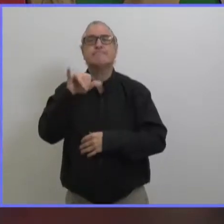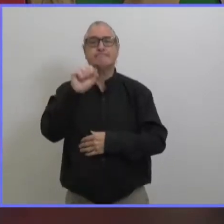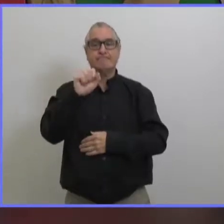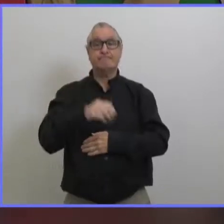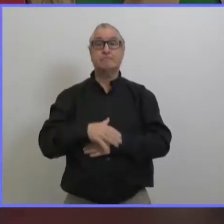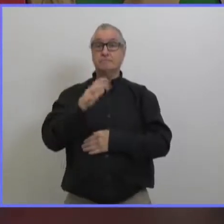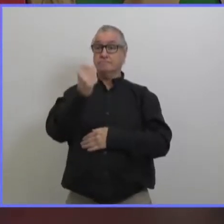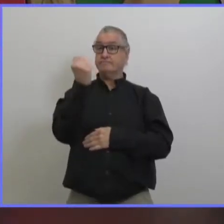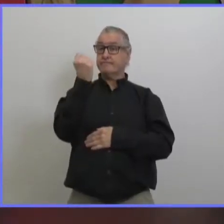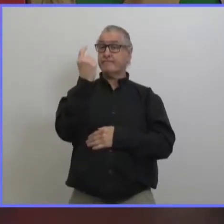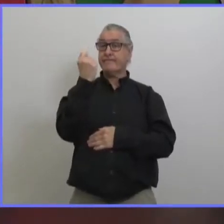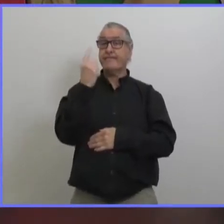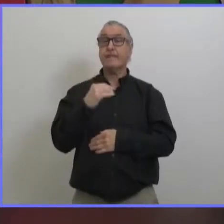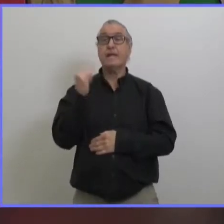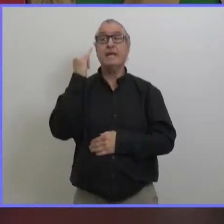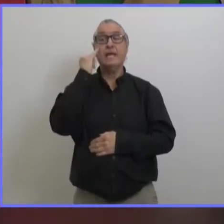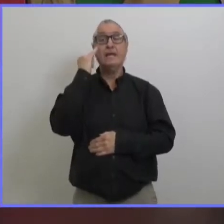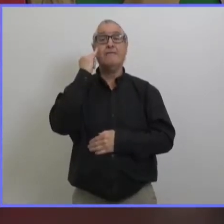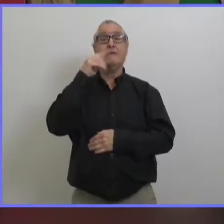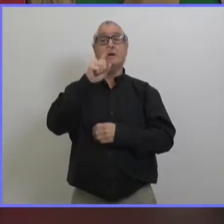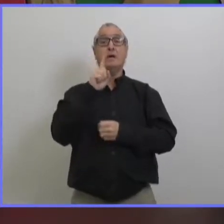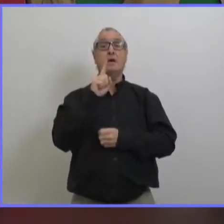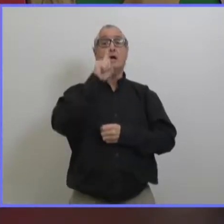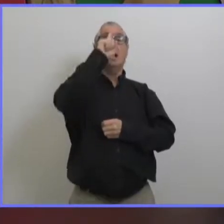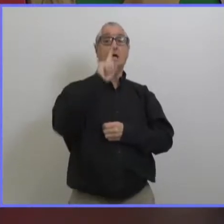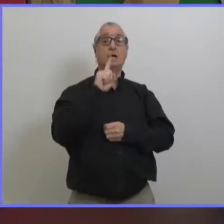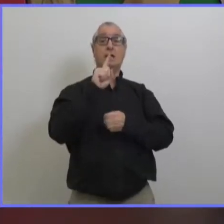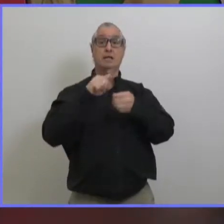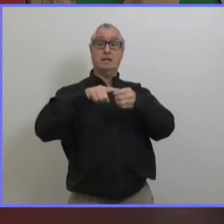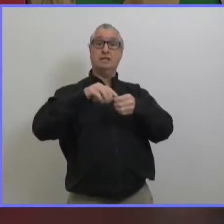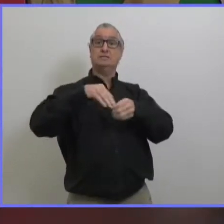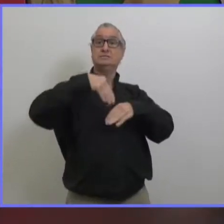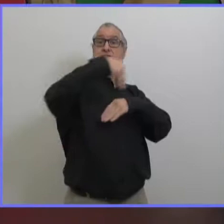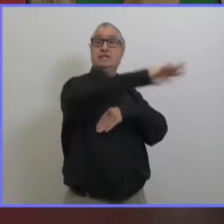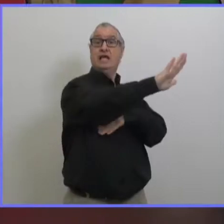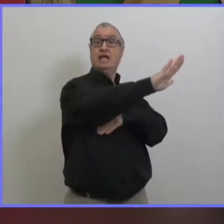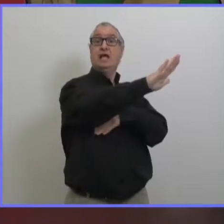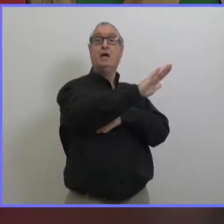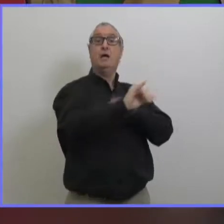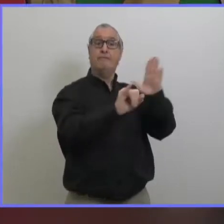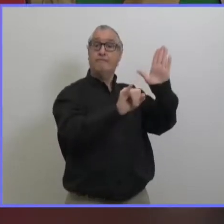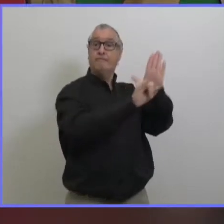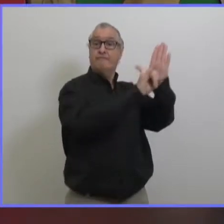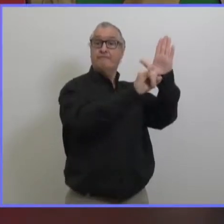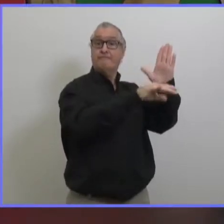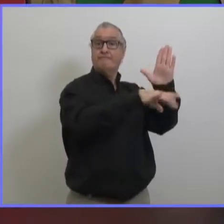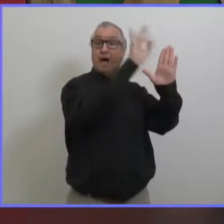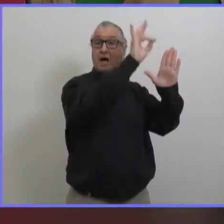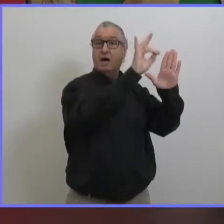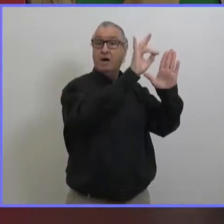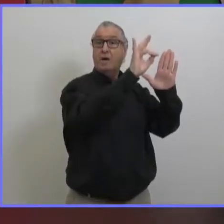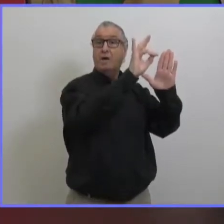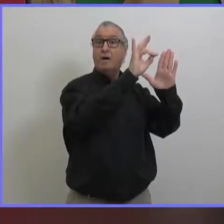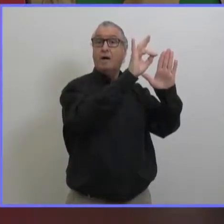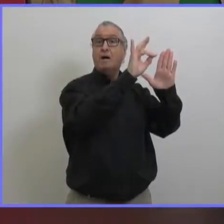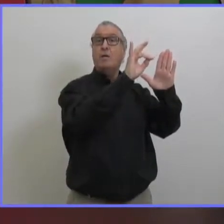donc lorsqu'on fait le test diagnostic au laboratoire cadam